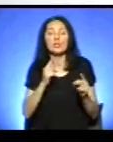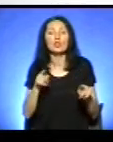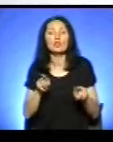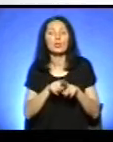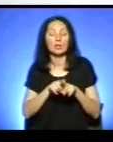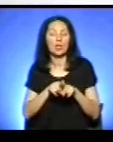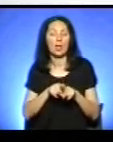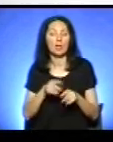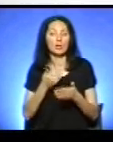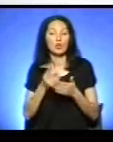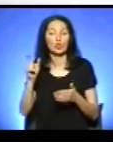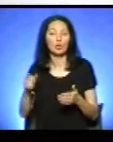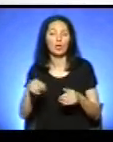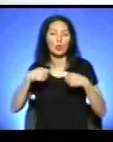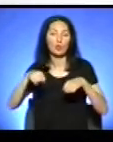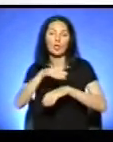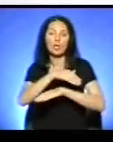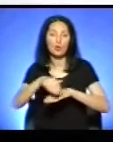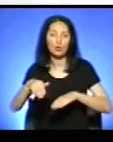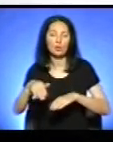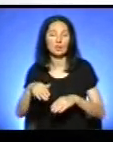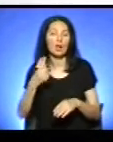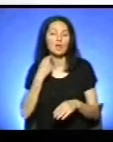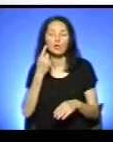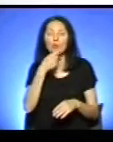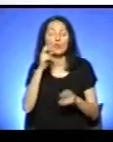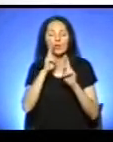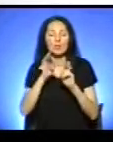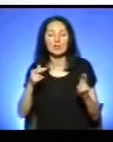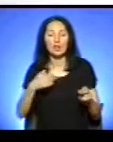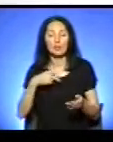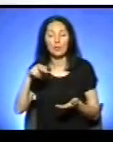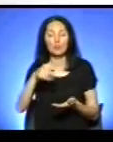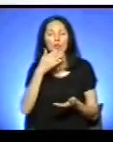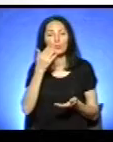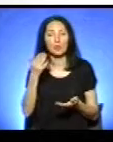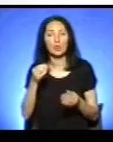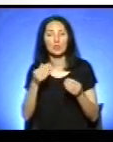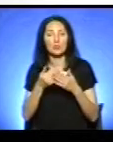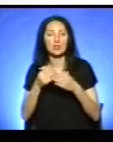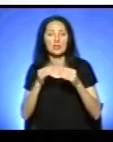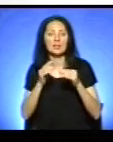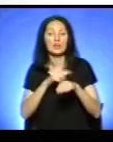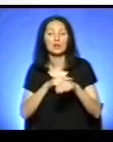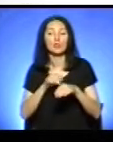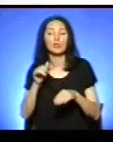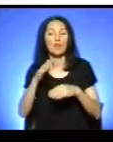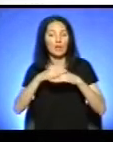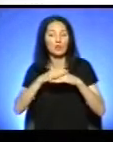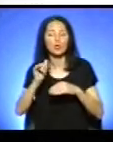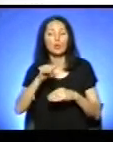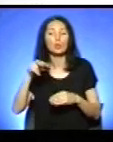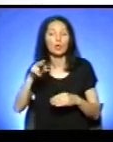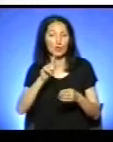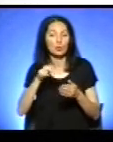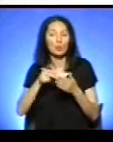продає на вулиці, якась вуличної їжі, англійської вона не знає, і ти там підходиш і ти питаєш, ну 10 година вже більше нема куди йти ввечері, і я